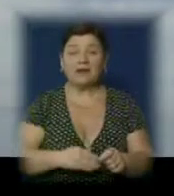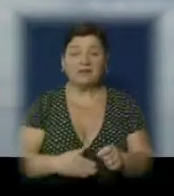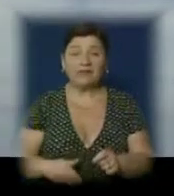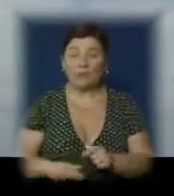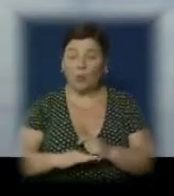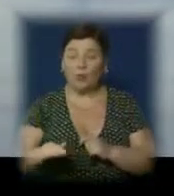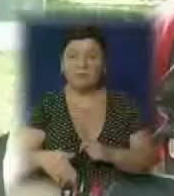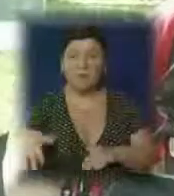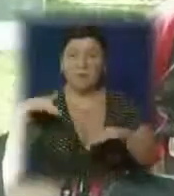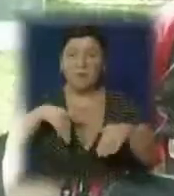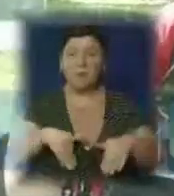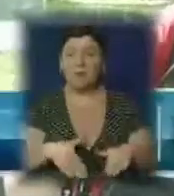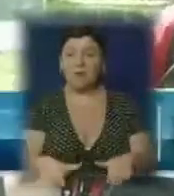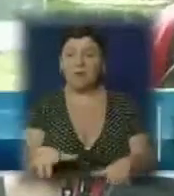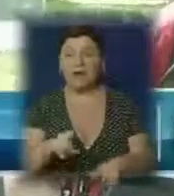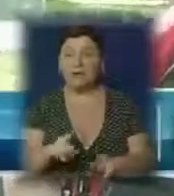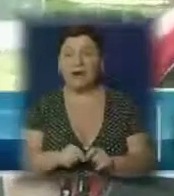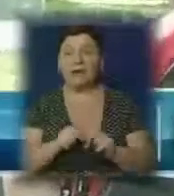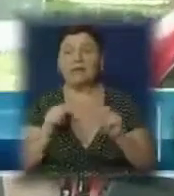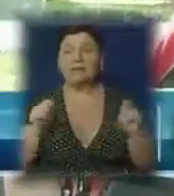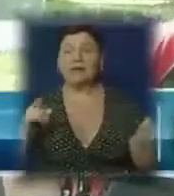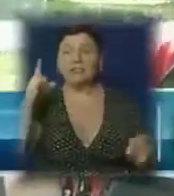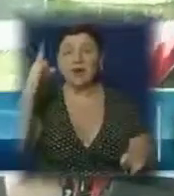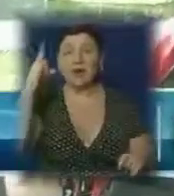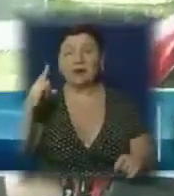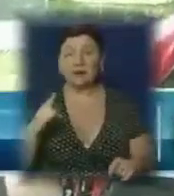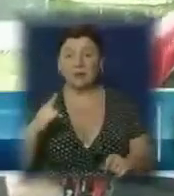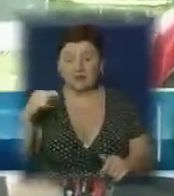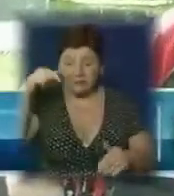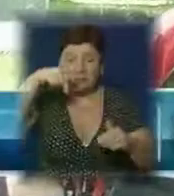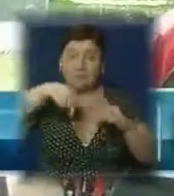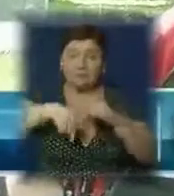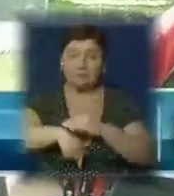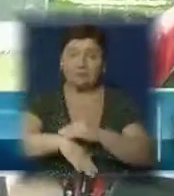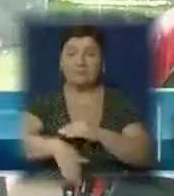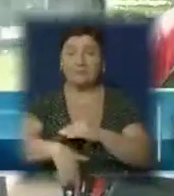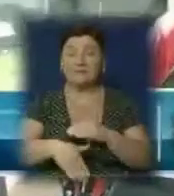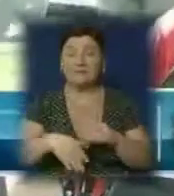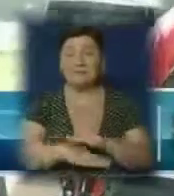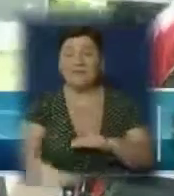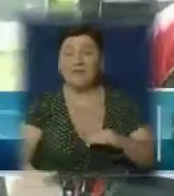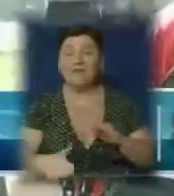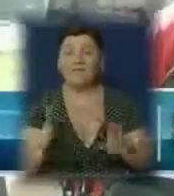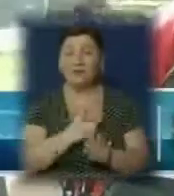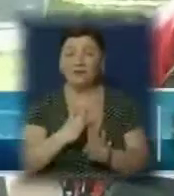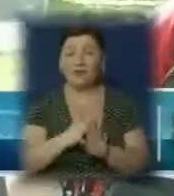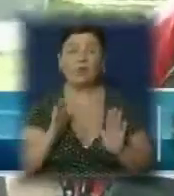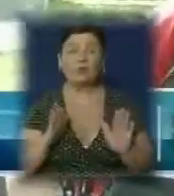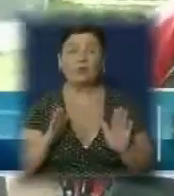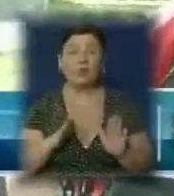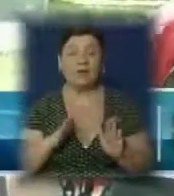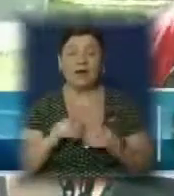міст. І, якщо представити себе, людина відкривається окно, і перед ним бездна. І все це висить в воздухі, під ним, навіть